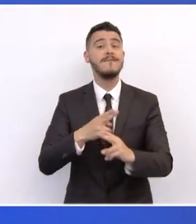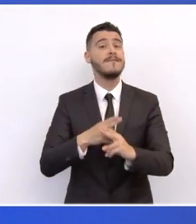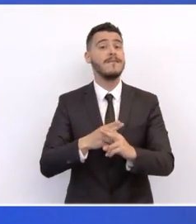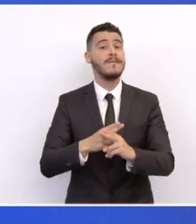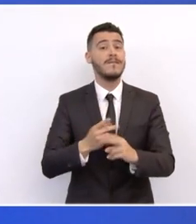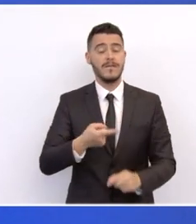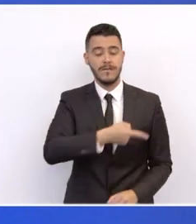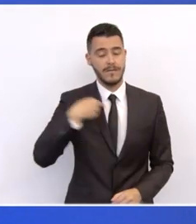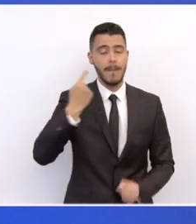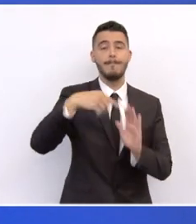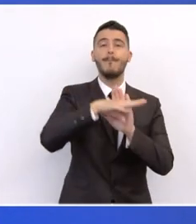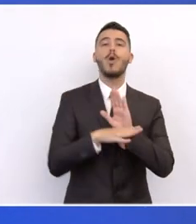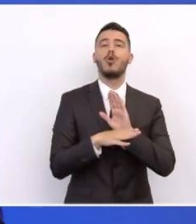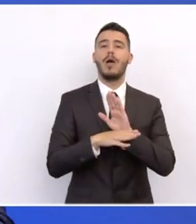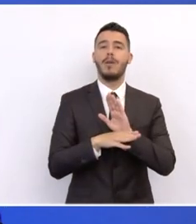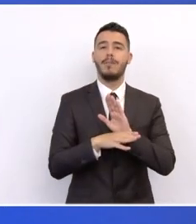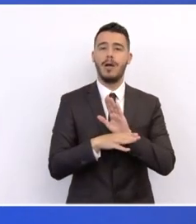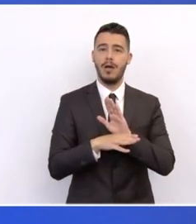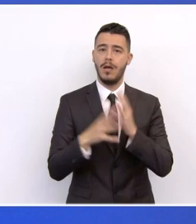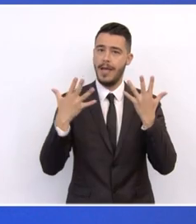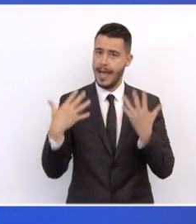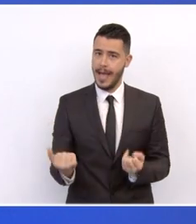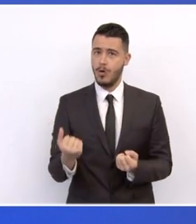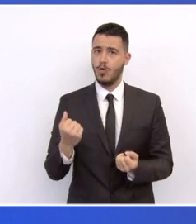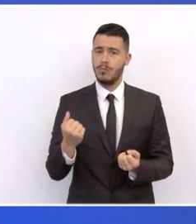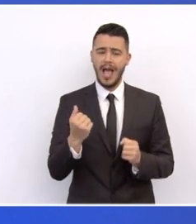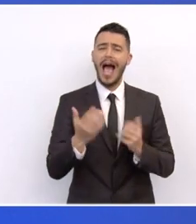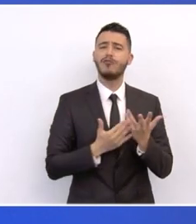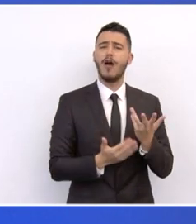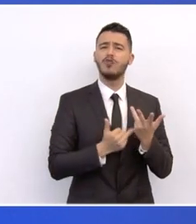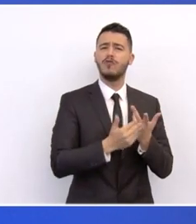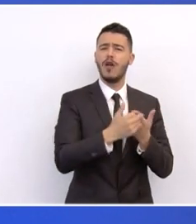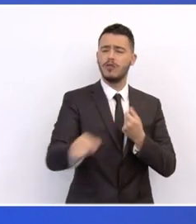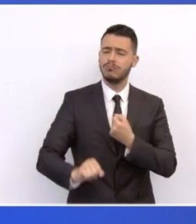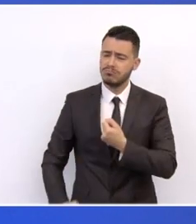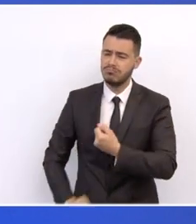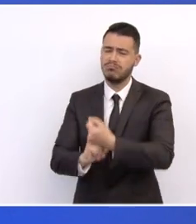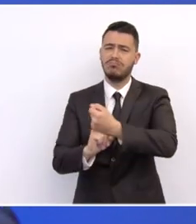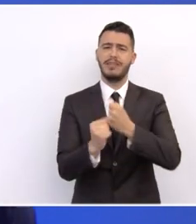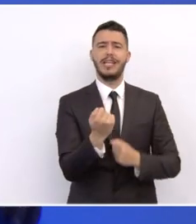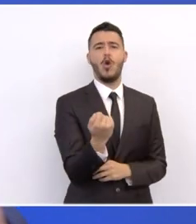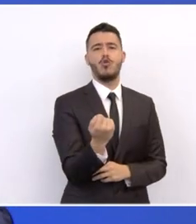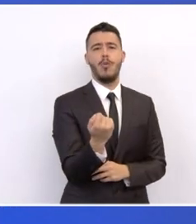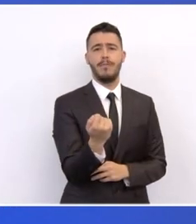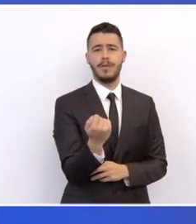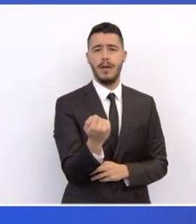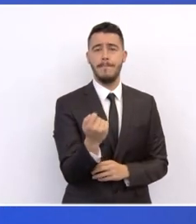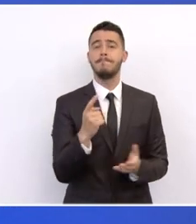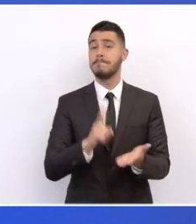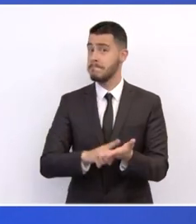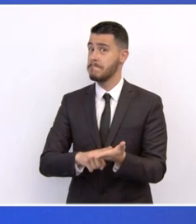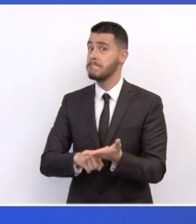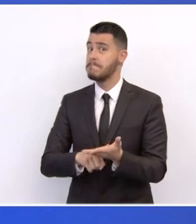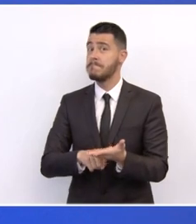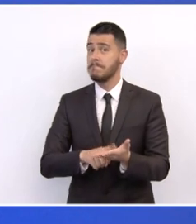συμπληρωματικά, με ένα σύνολο δυνατοτήτων χρηματοδότησης της ελληνικής οικονομίας, να υιοθετήσουμε αυτόν τον νέο